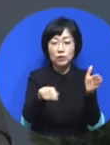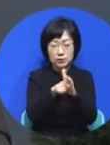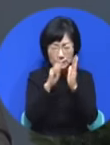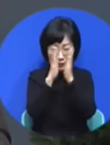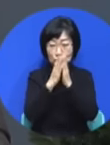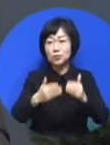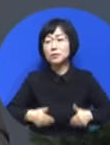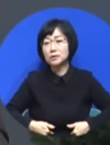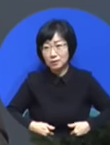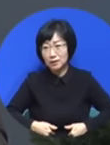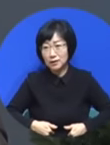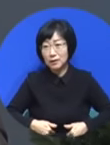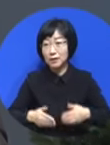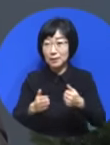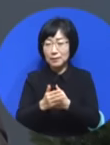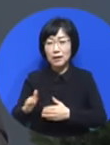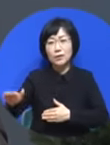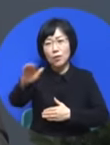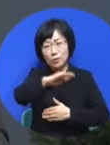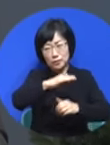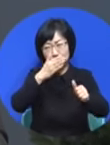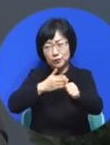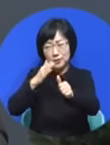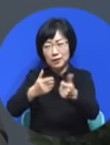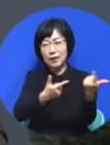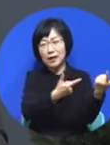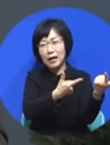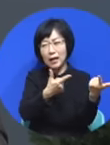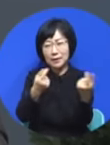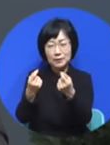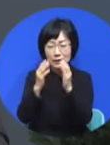그래서 여러분도 함께 기도하시길 바랍니다.